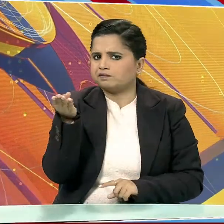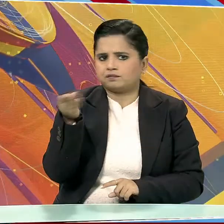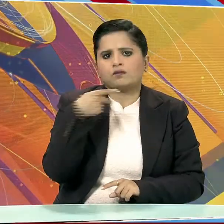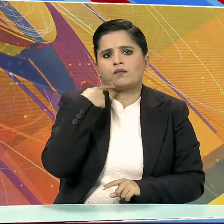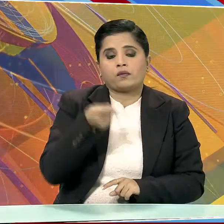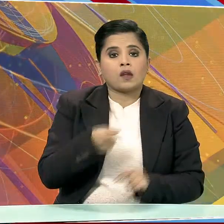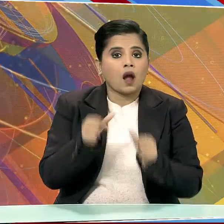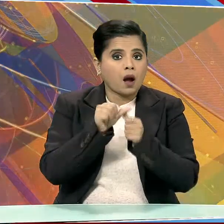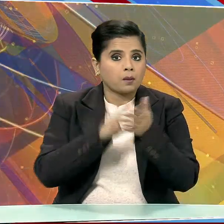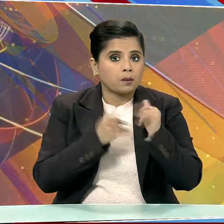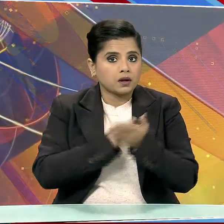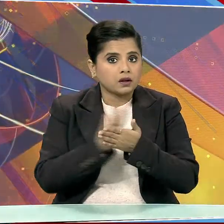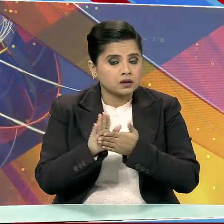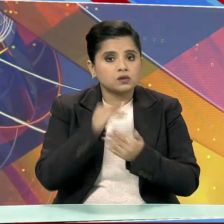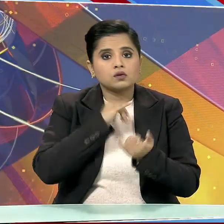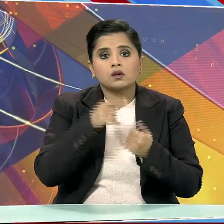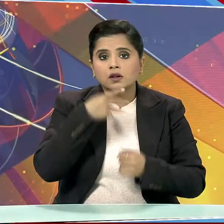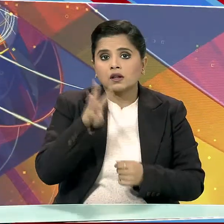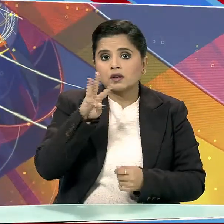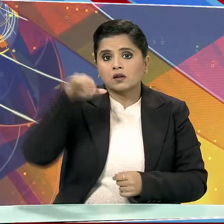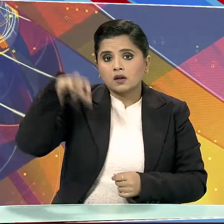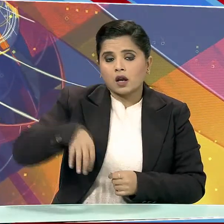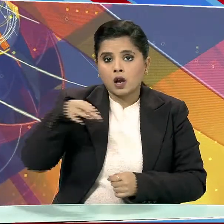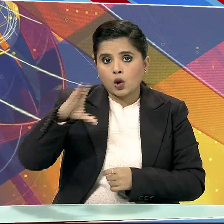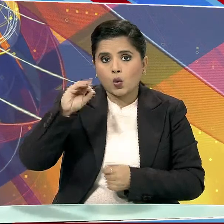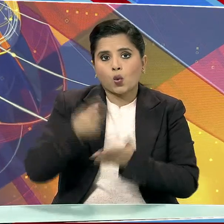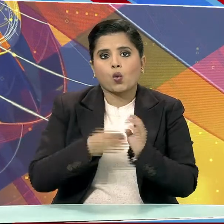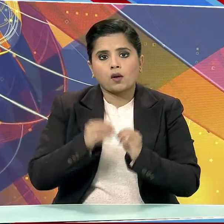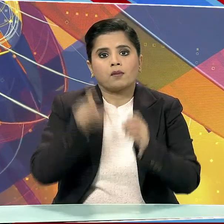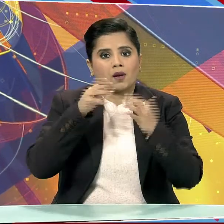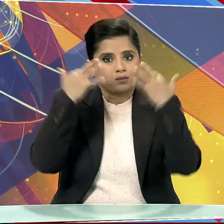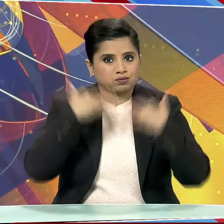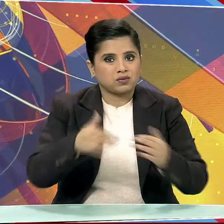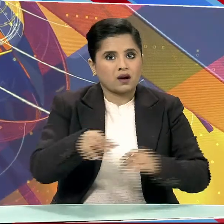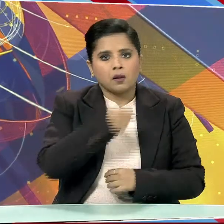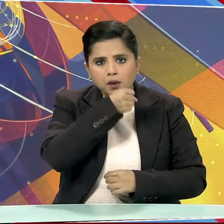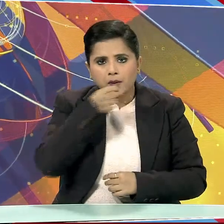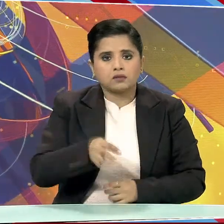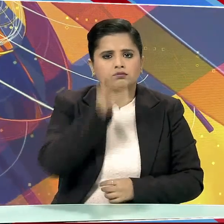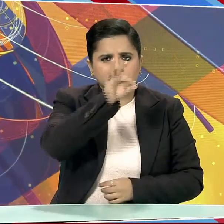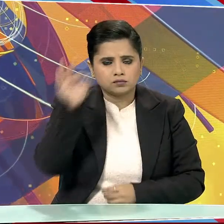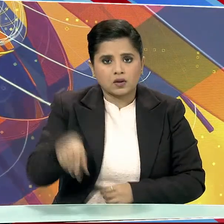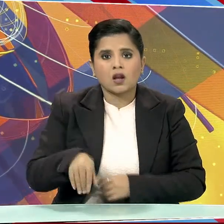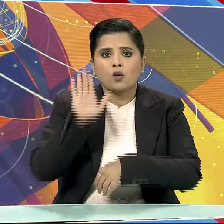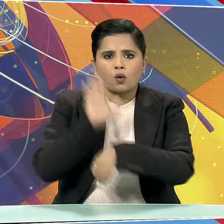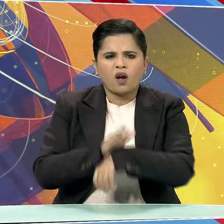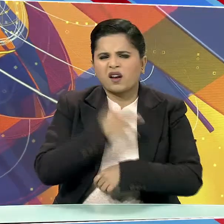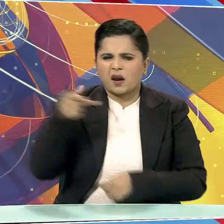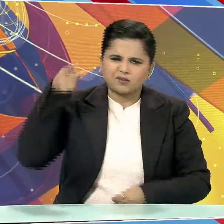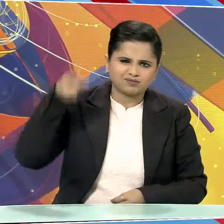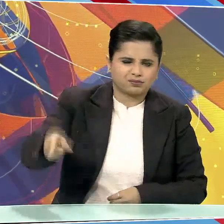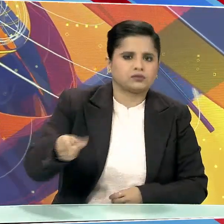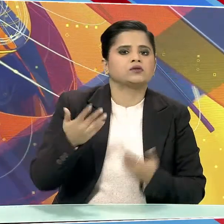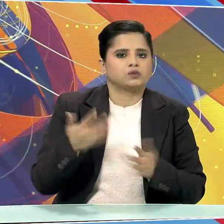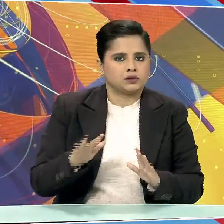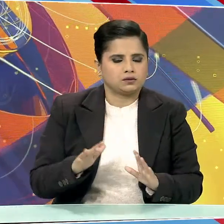हमिश शाह ने 36 गव के कूरवा में भी जन्सभा को किया संबोदित कॉंग्रेस पर साधा निशाना